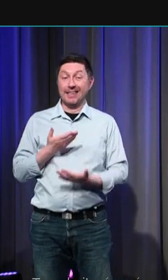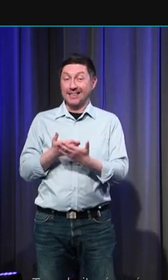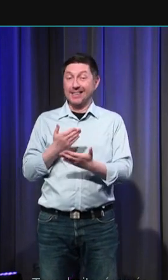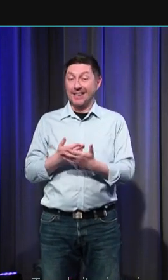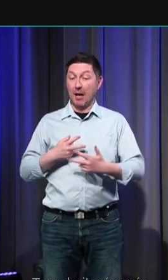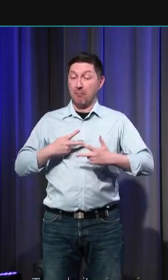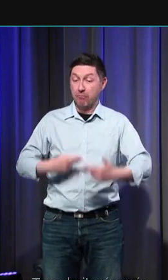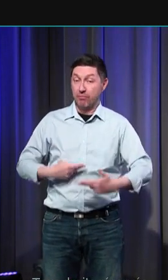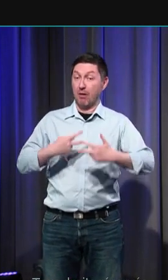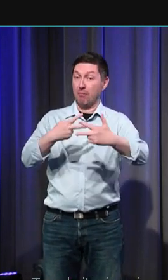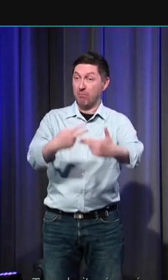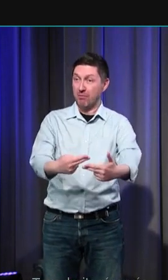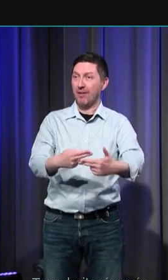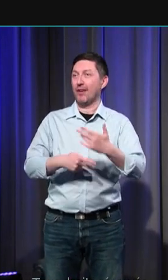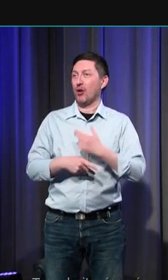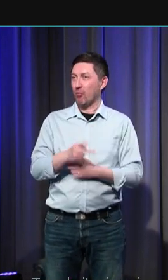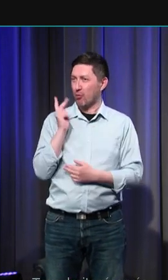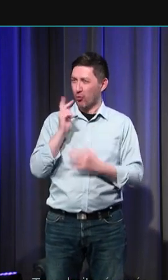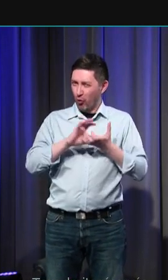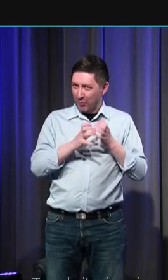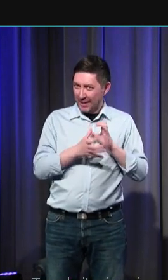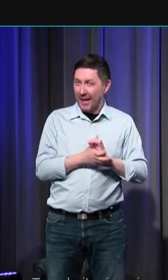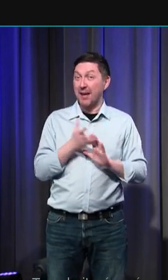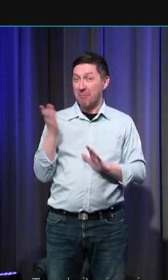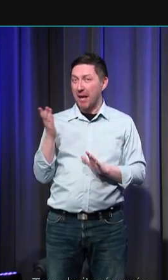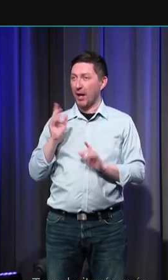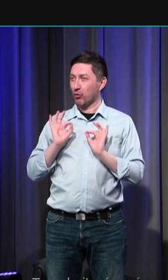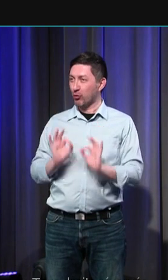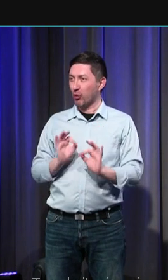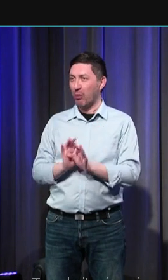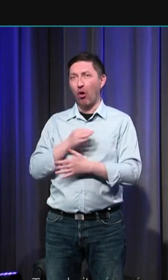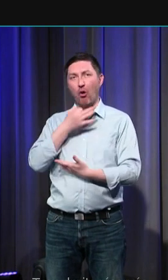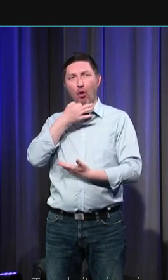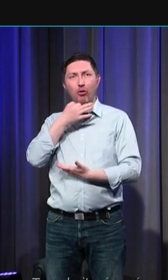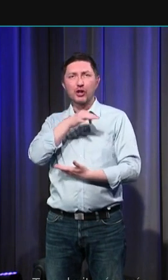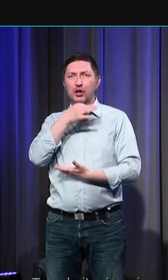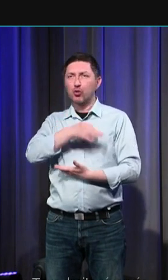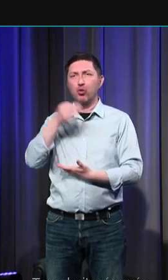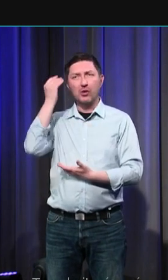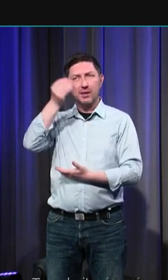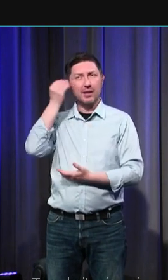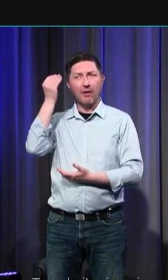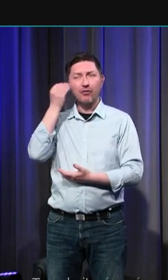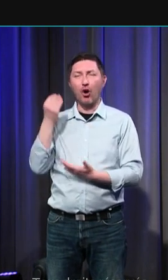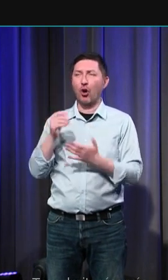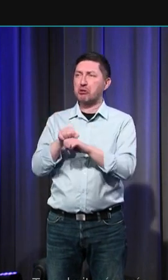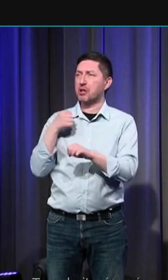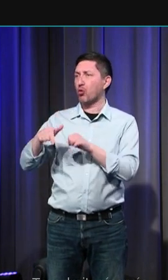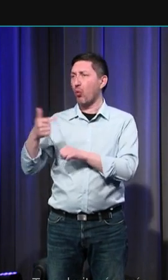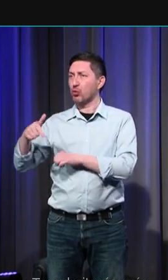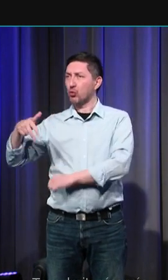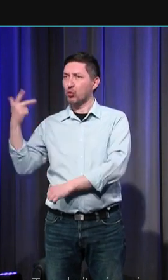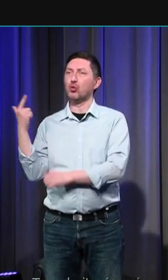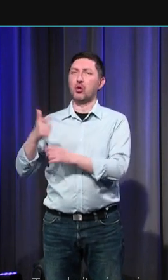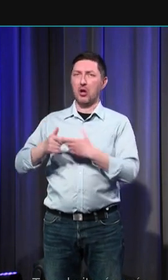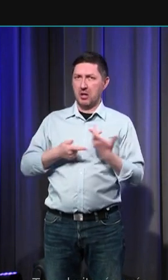naturalisation accrue des émotions que l'on rencontre dans les discours savants à partir des XIe, XIIe siècles,